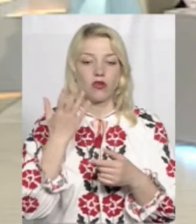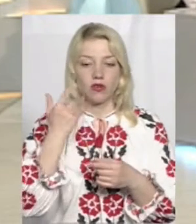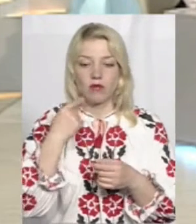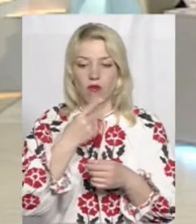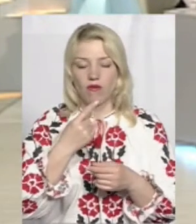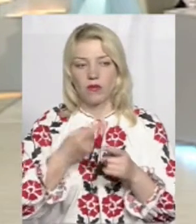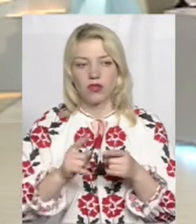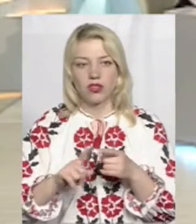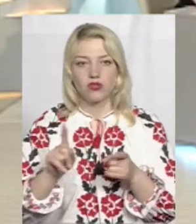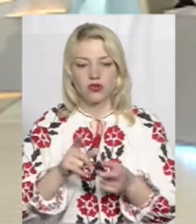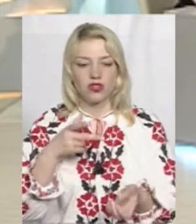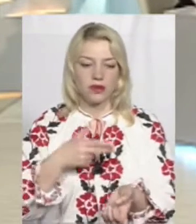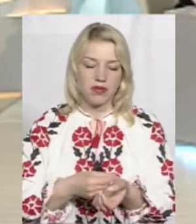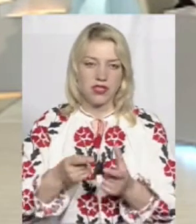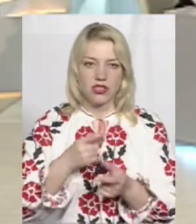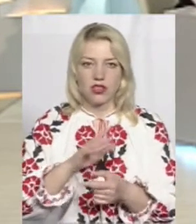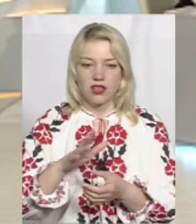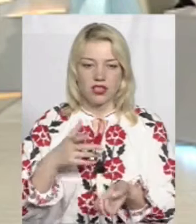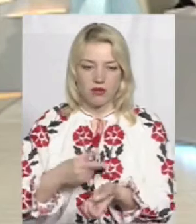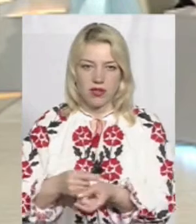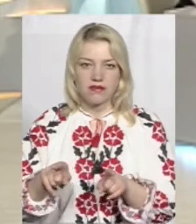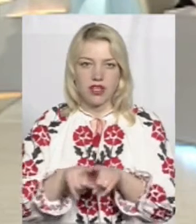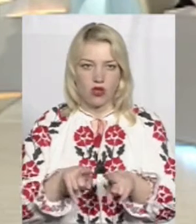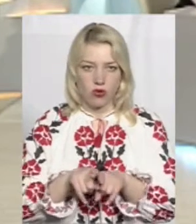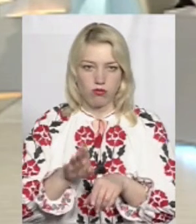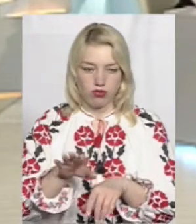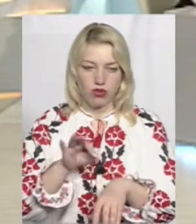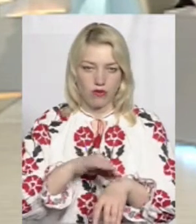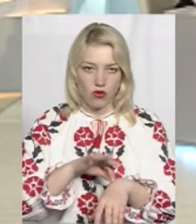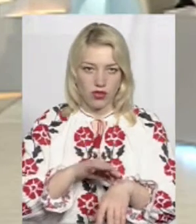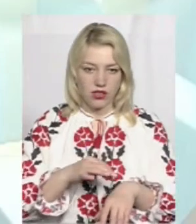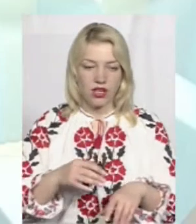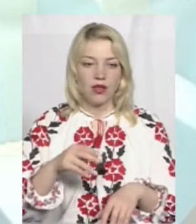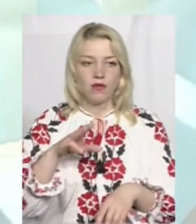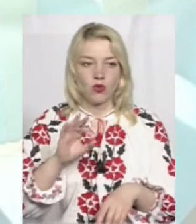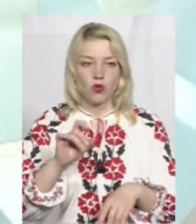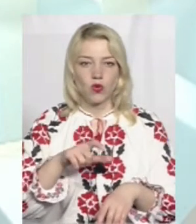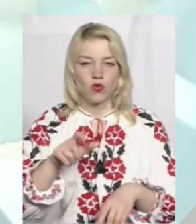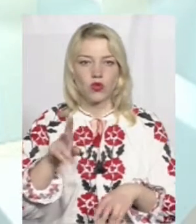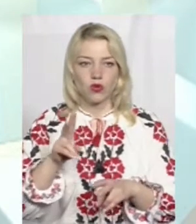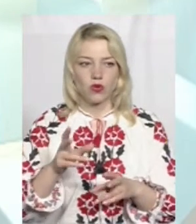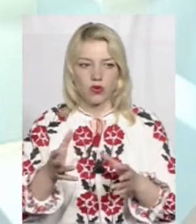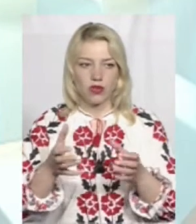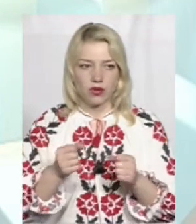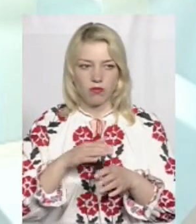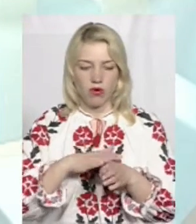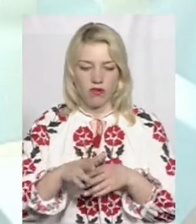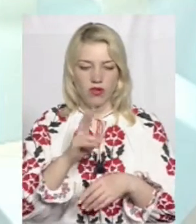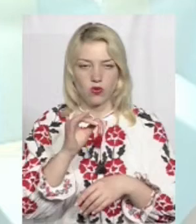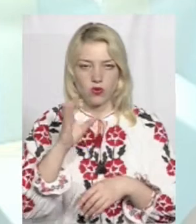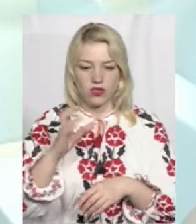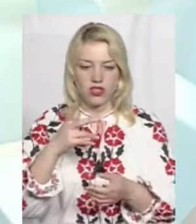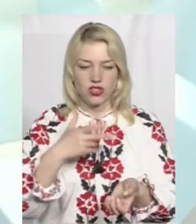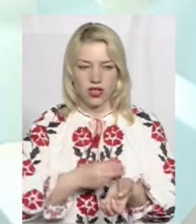мова йде про те, що щепись, не щепись, а все одно захворієш, то ті люди, які отримали повний курс